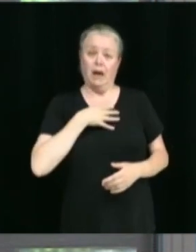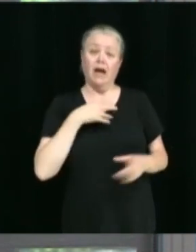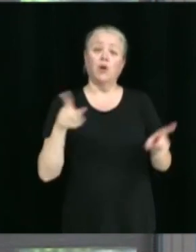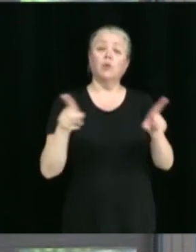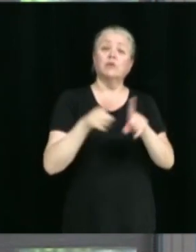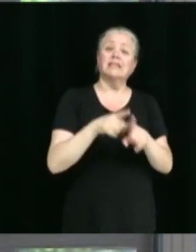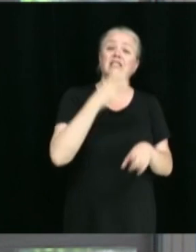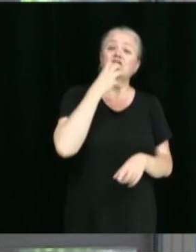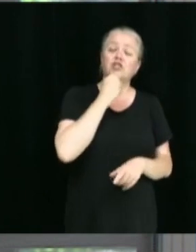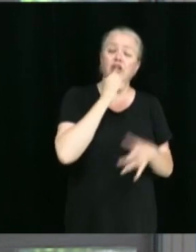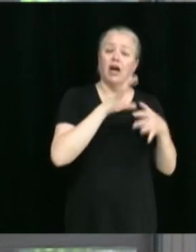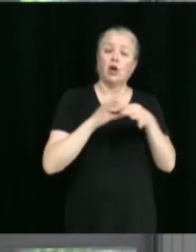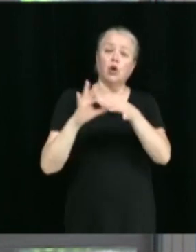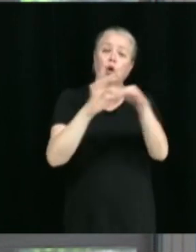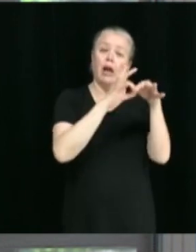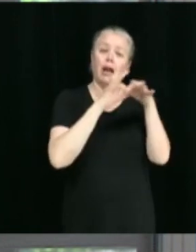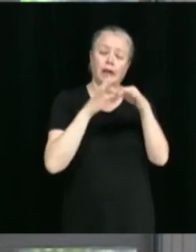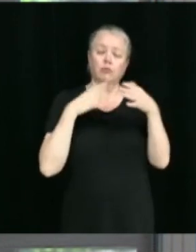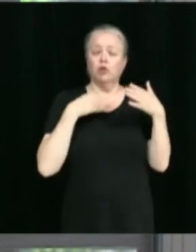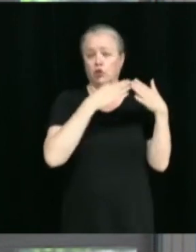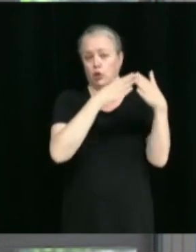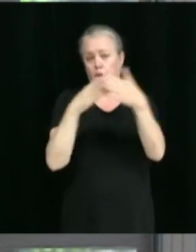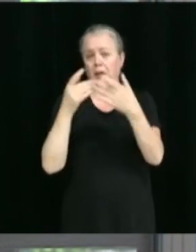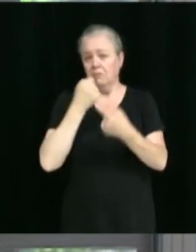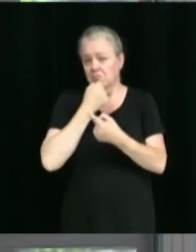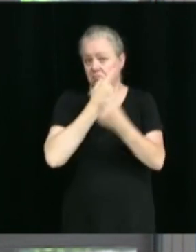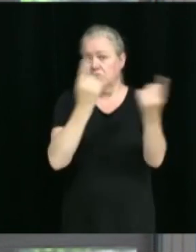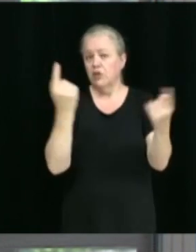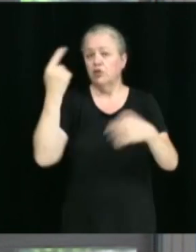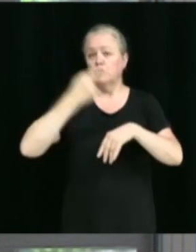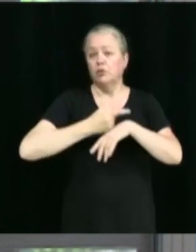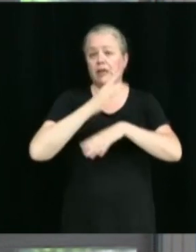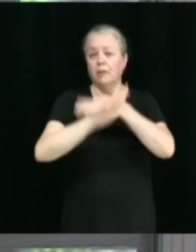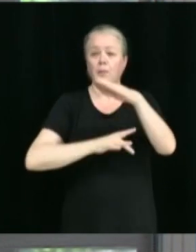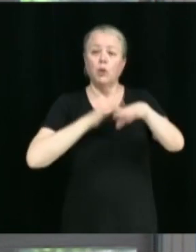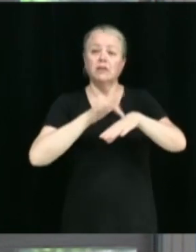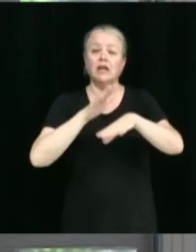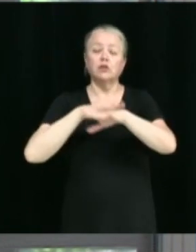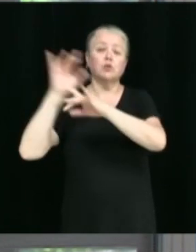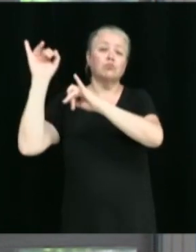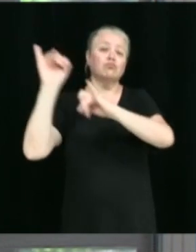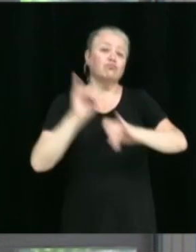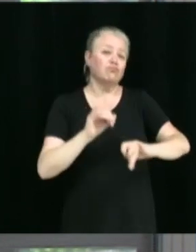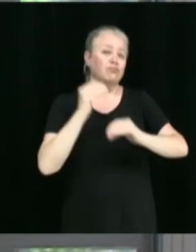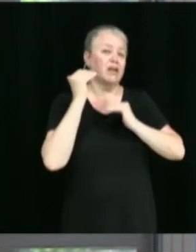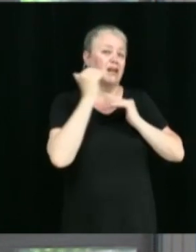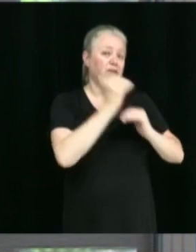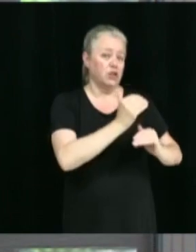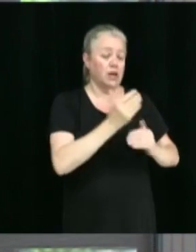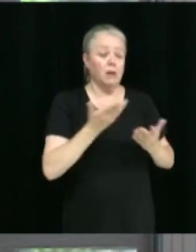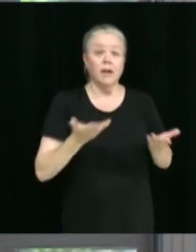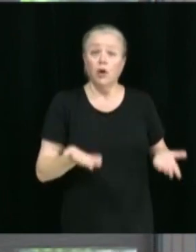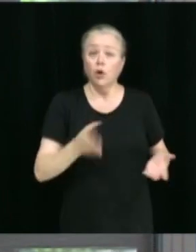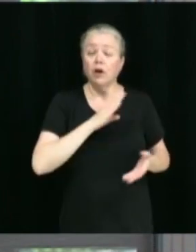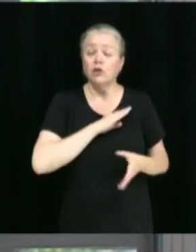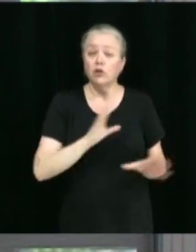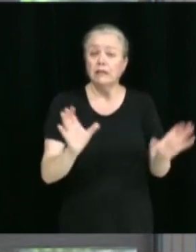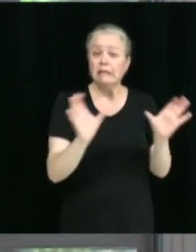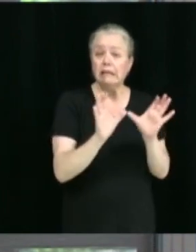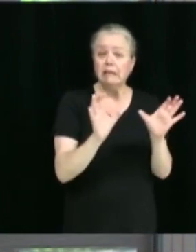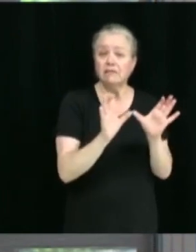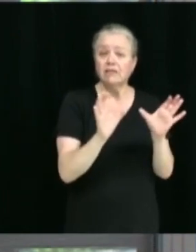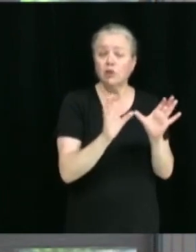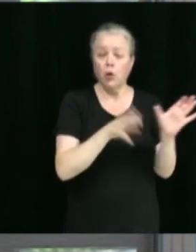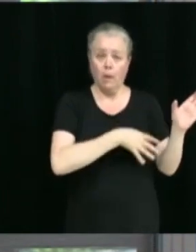internationale du réfugié. Et je vous invite également à cette journée, il va y avoir remise de certificats par M. le maire